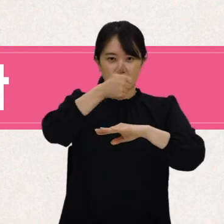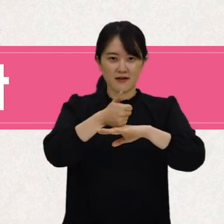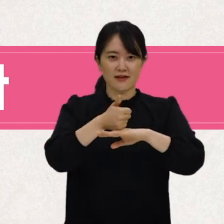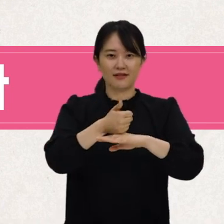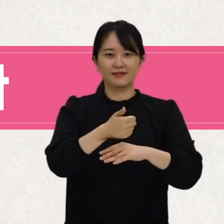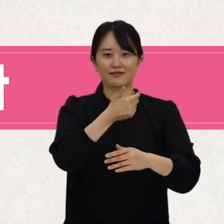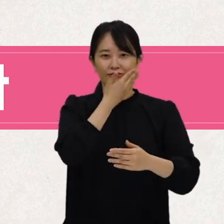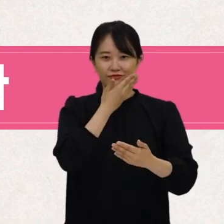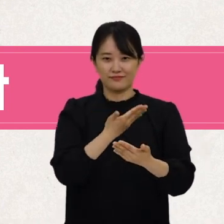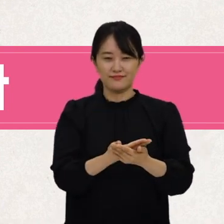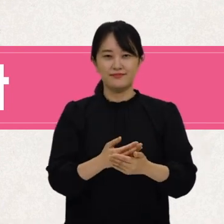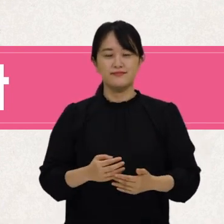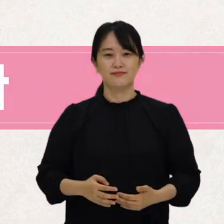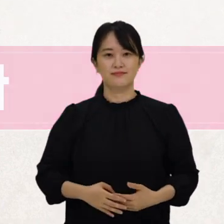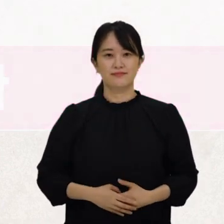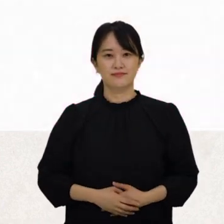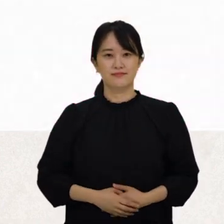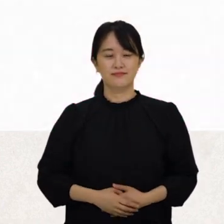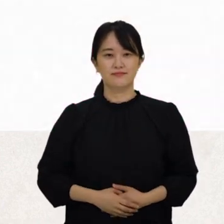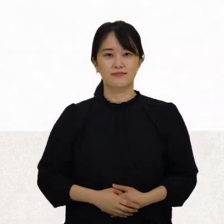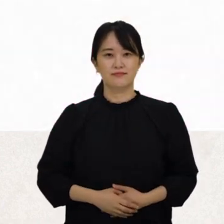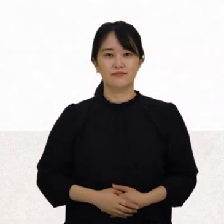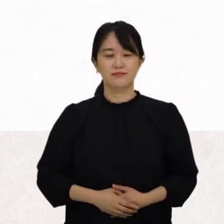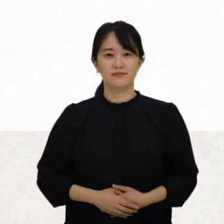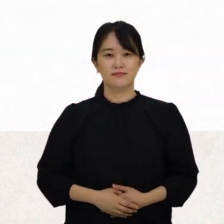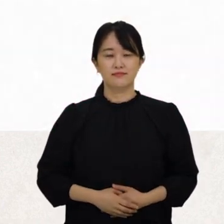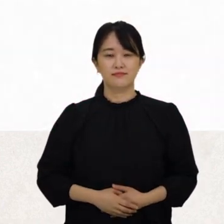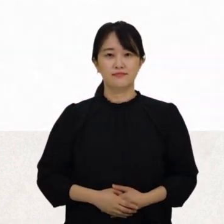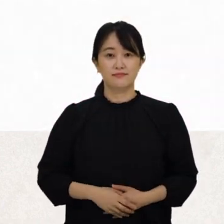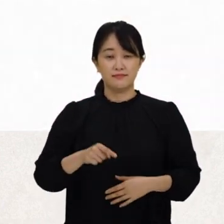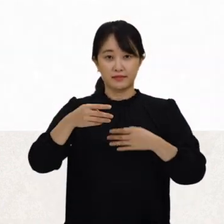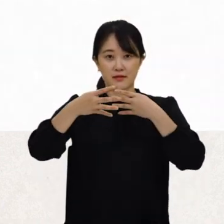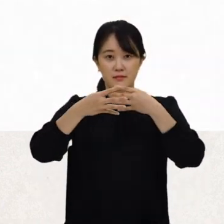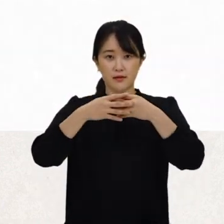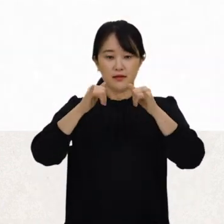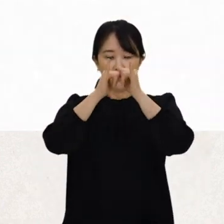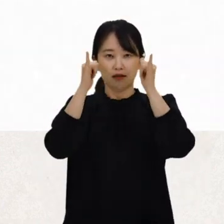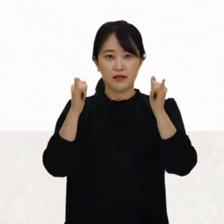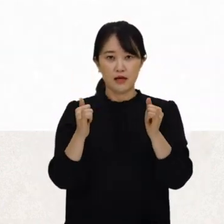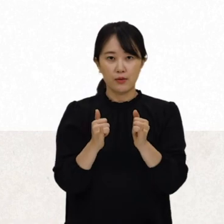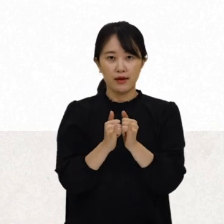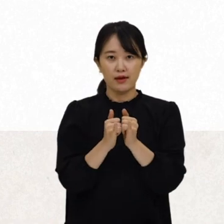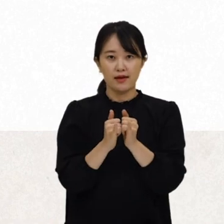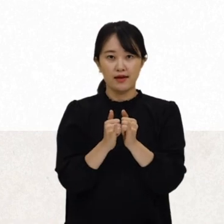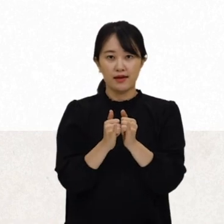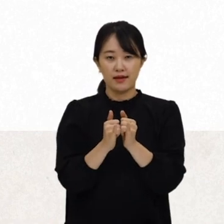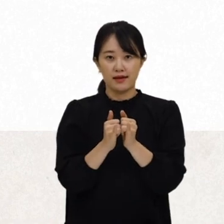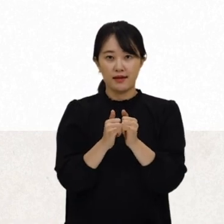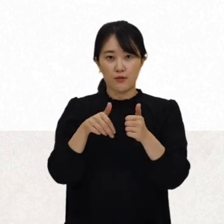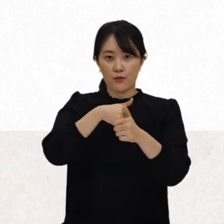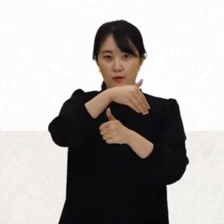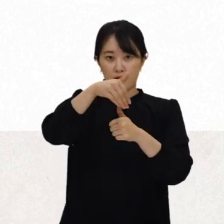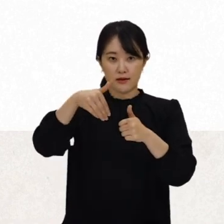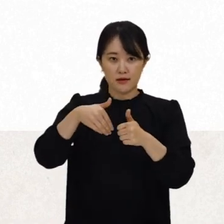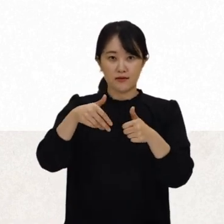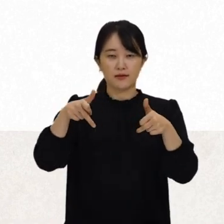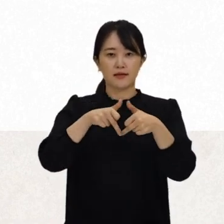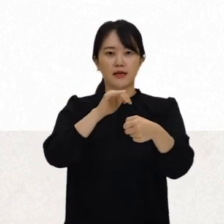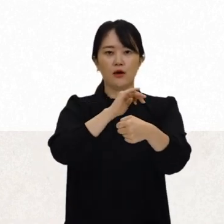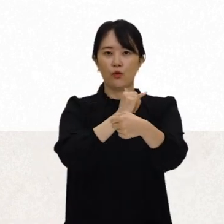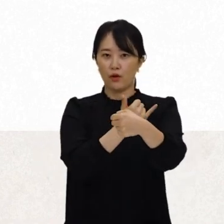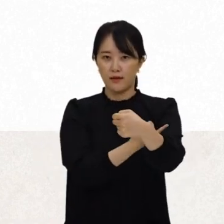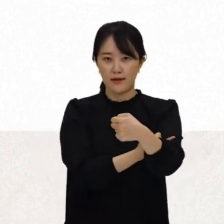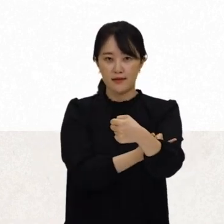매우 중요하답니다. 이 협약은 사회적 모델에 기반하고 있다는 점, 장애인의